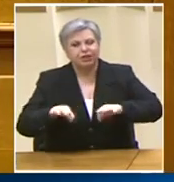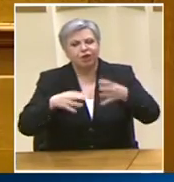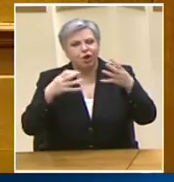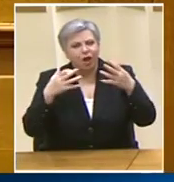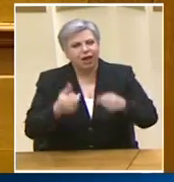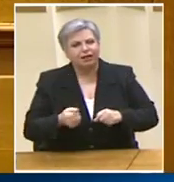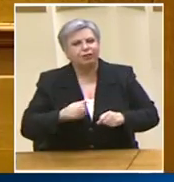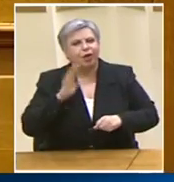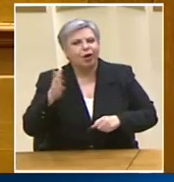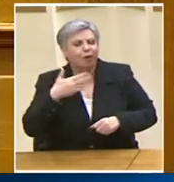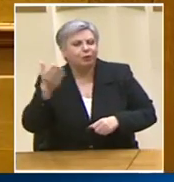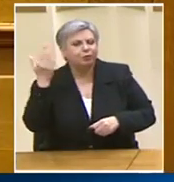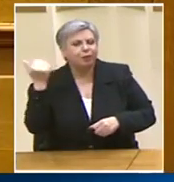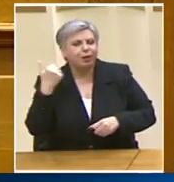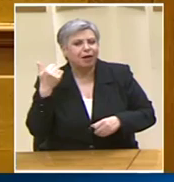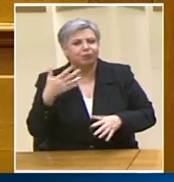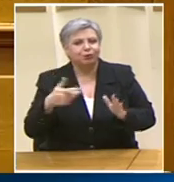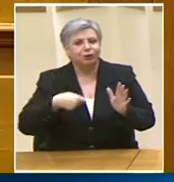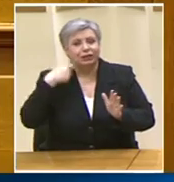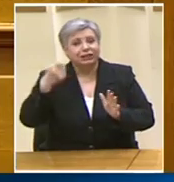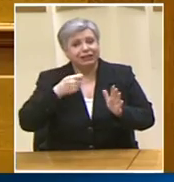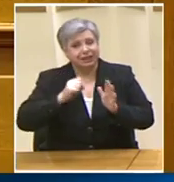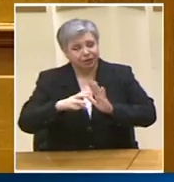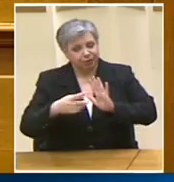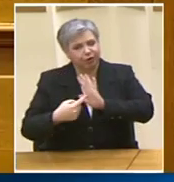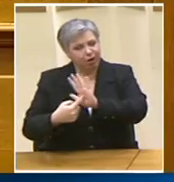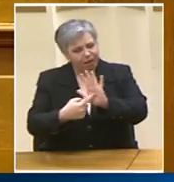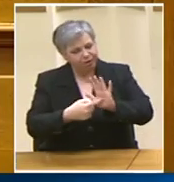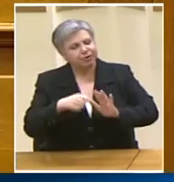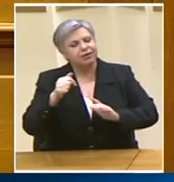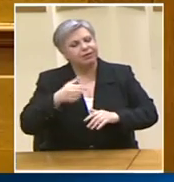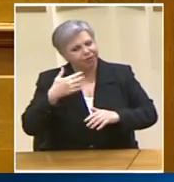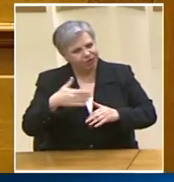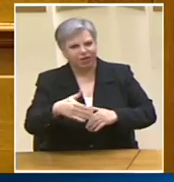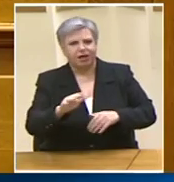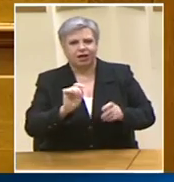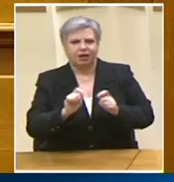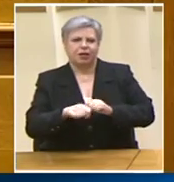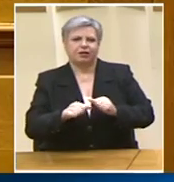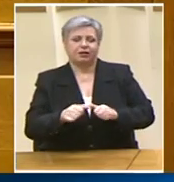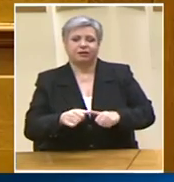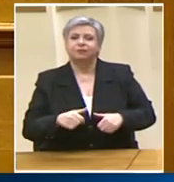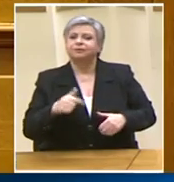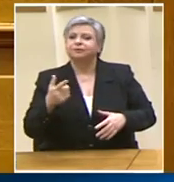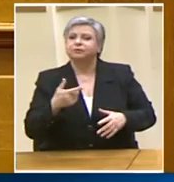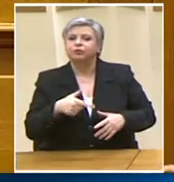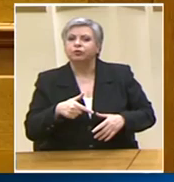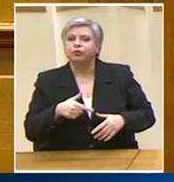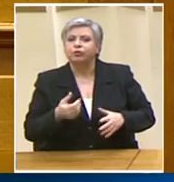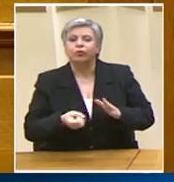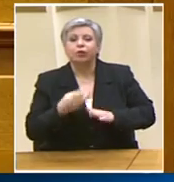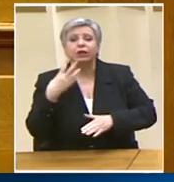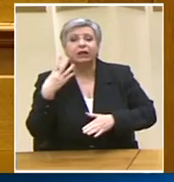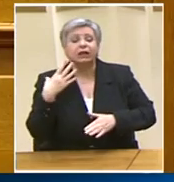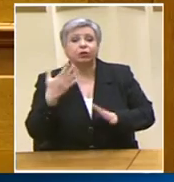παρένθεση πάμε παρακάτω θεσπίζεται λοιπόν το θεσμό του υπηρεσιακού γενικού γραμματέα δήθεν σε μια